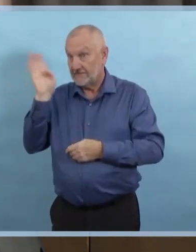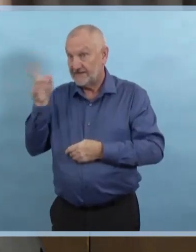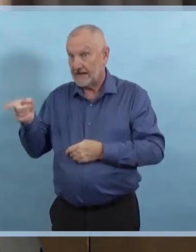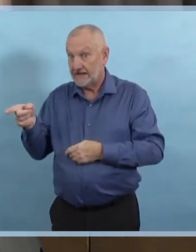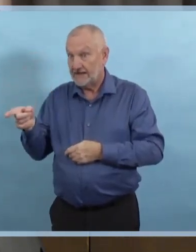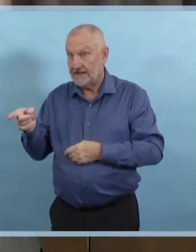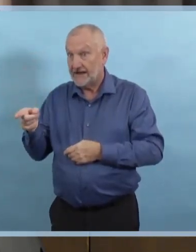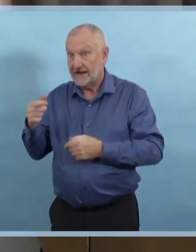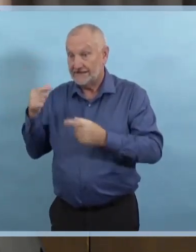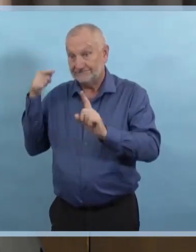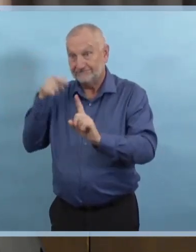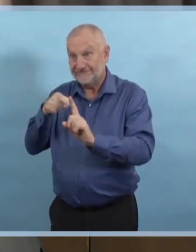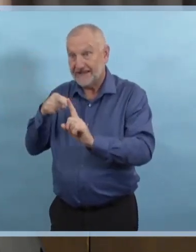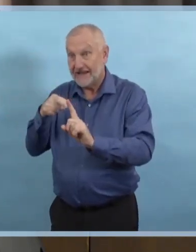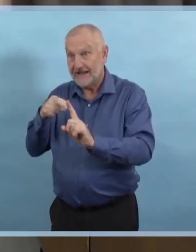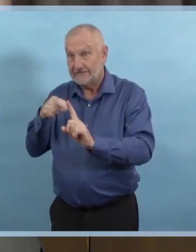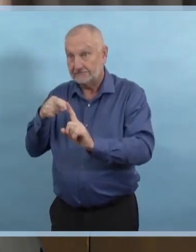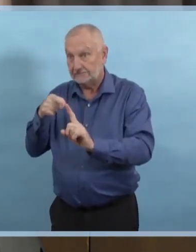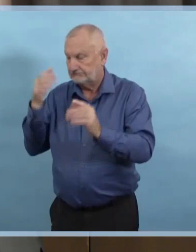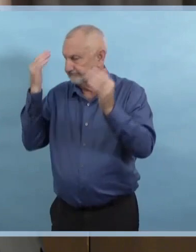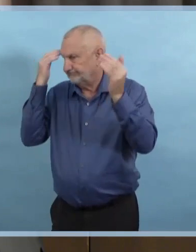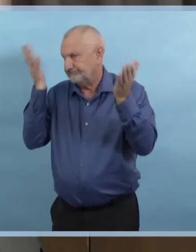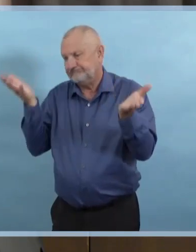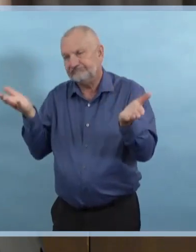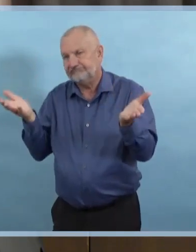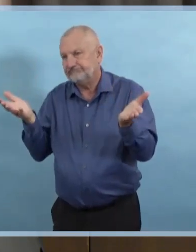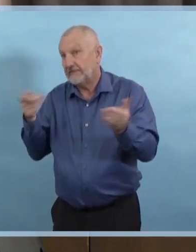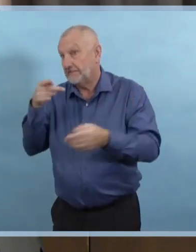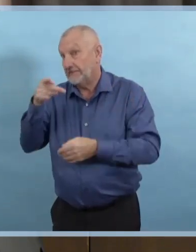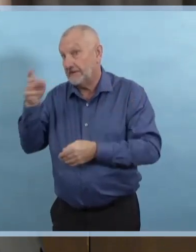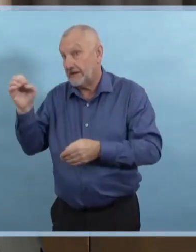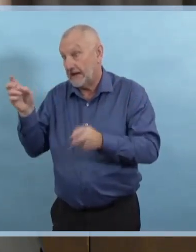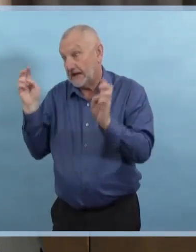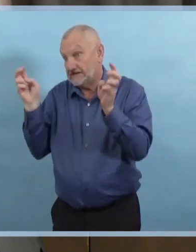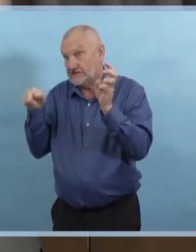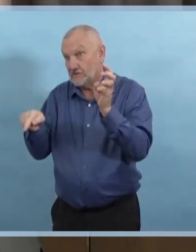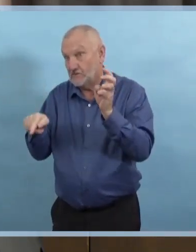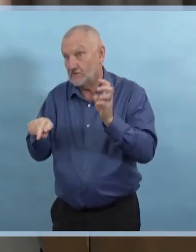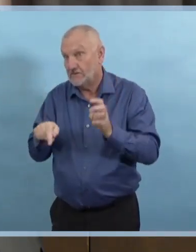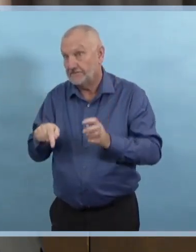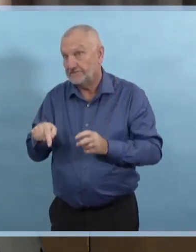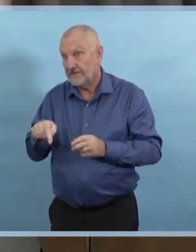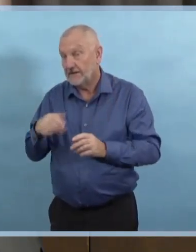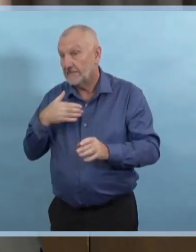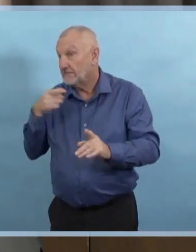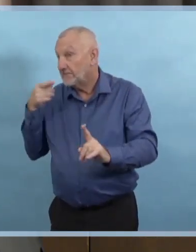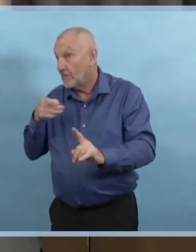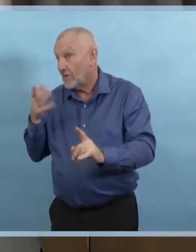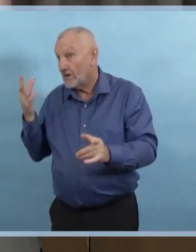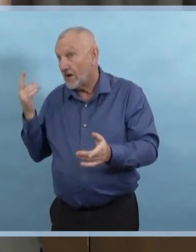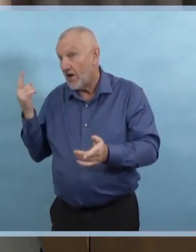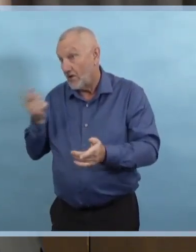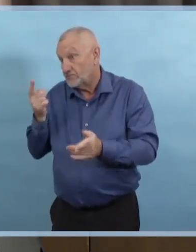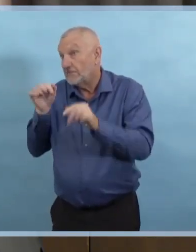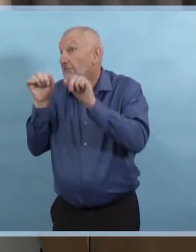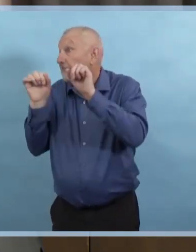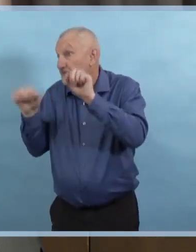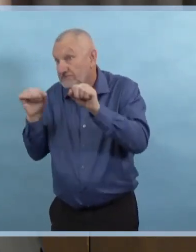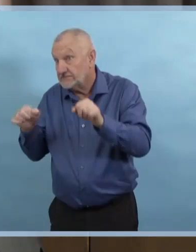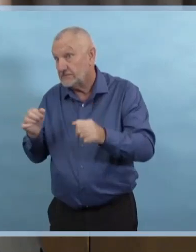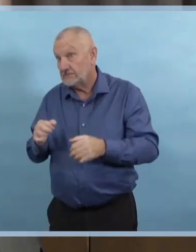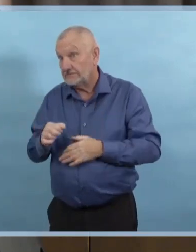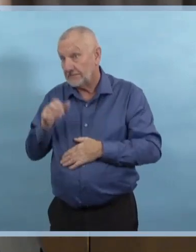possible. Mais si l'équipement fonctionne et s'il y a une éclosion, nous devons examiner ce qui s'est produit. Ça pourrait être aussi